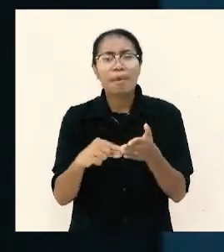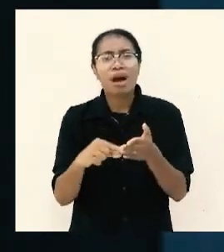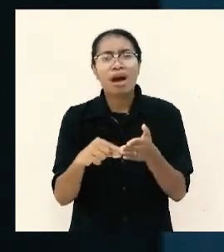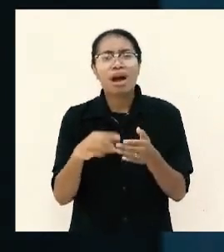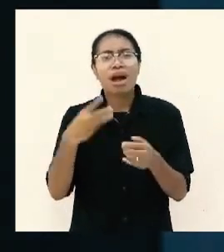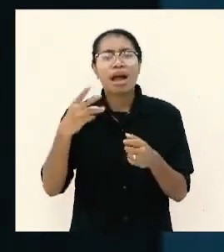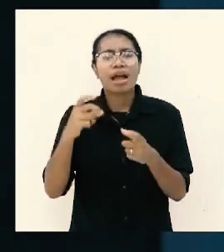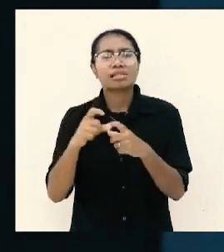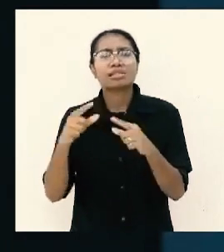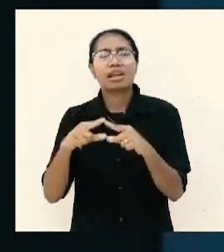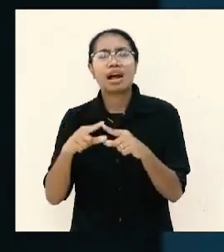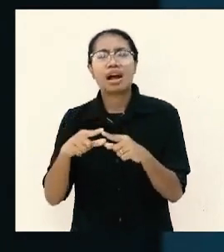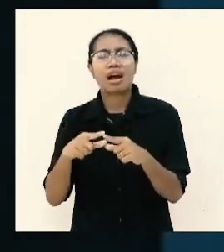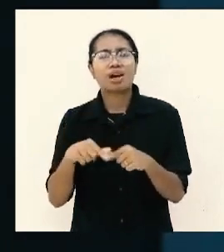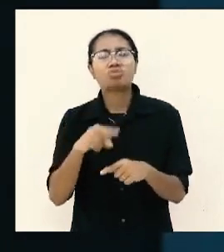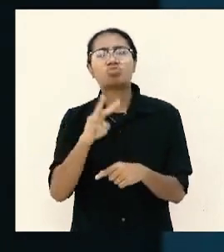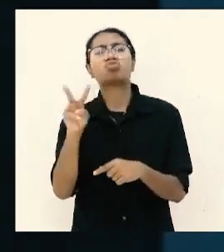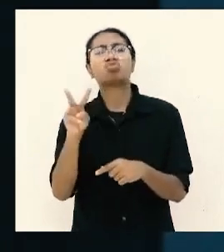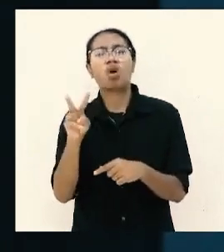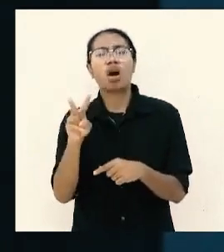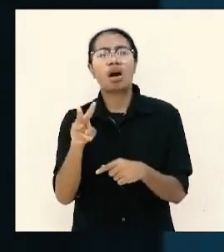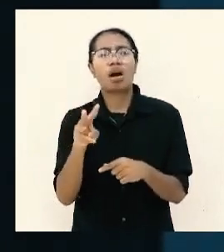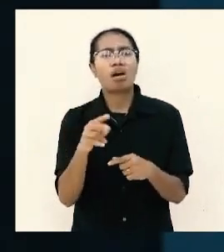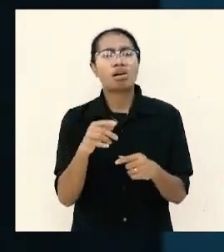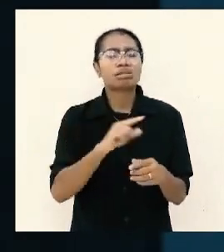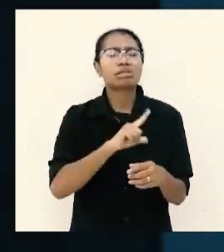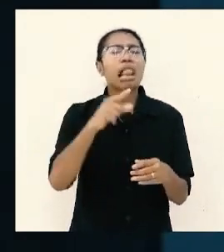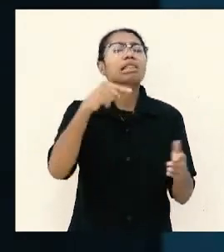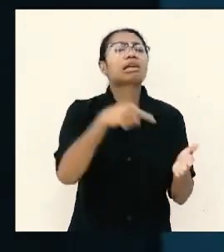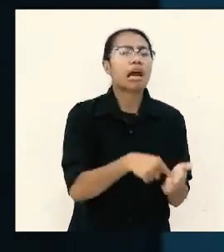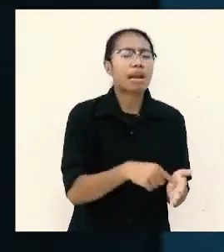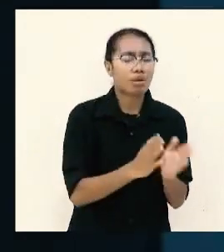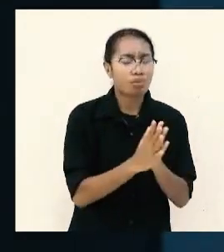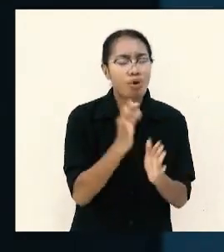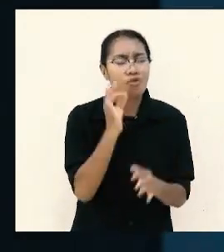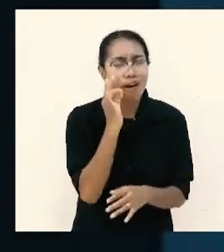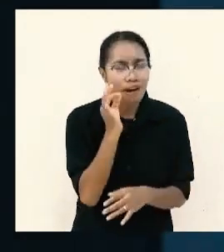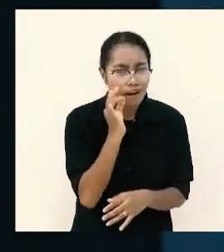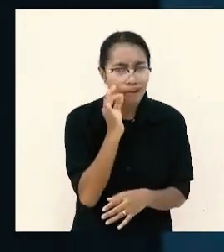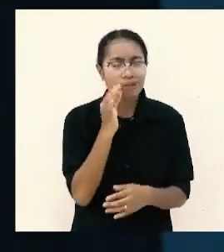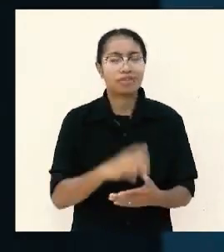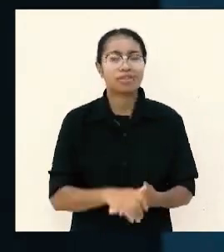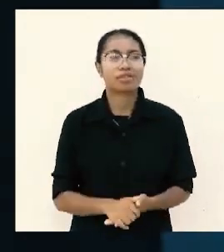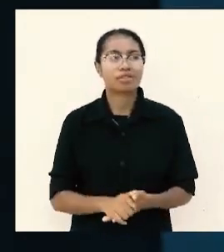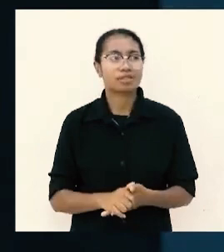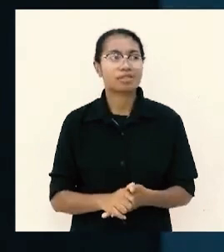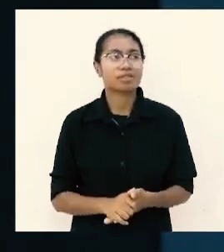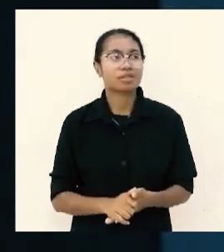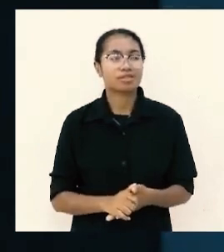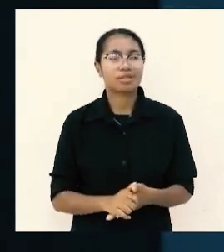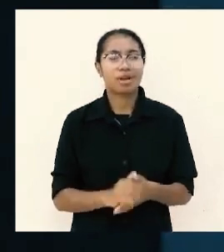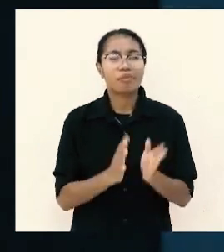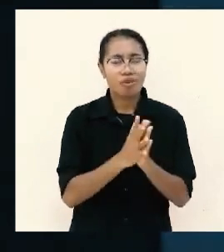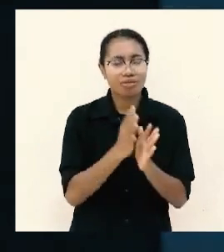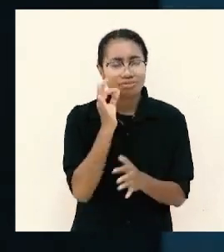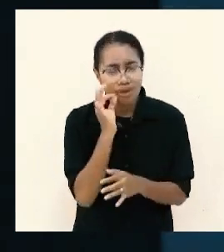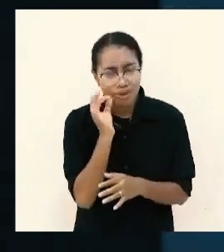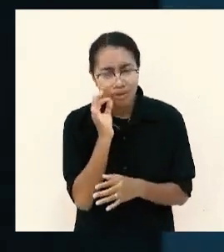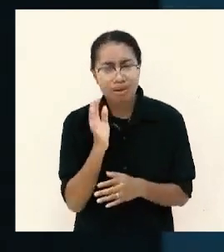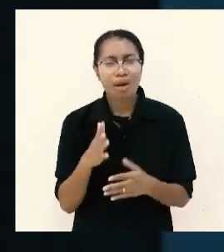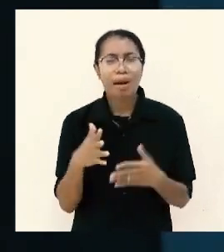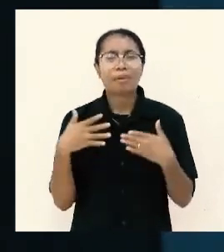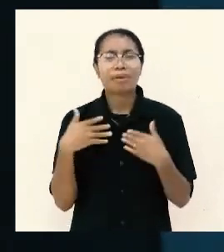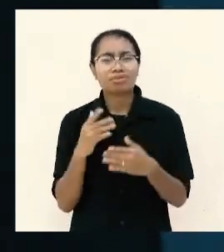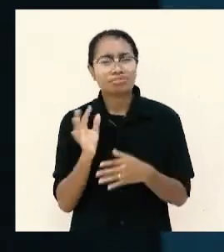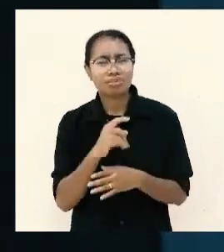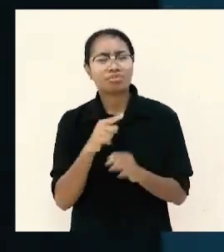ada isra buter-buter dan isra soro salah tekan pak larinya ke isra soro saya minta maaf pak kalau tidak mengurangi penghormatan saya bisakah bapak